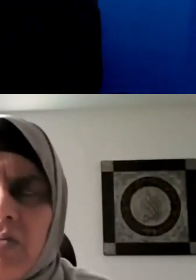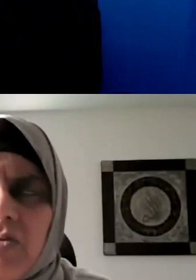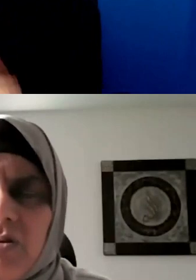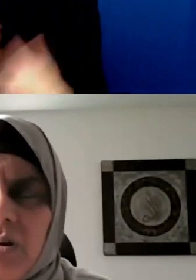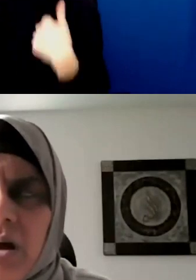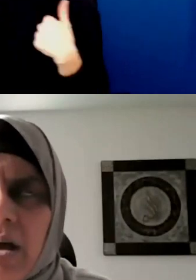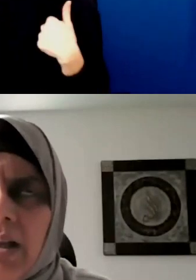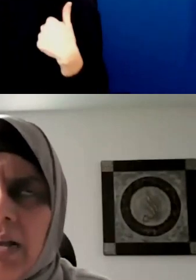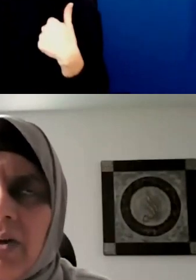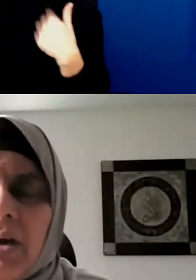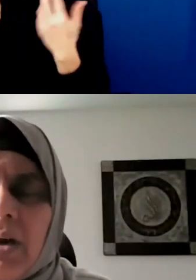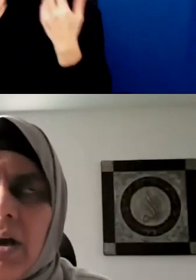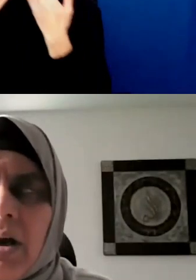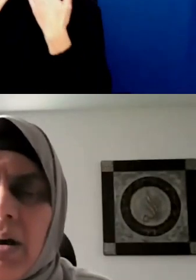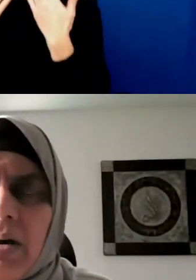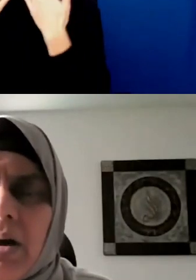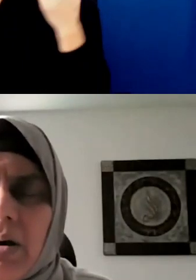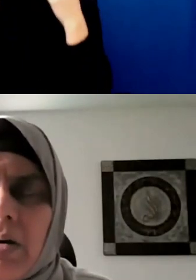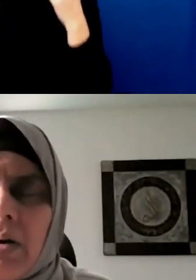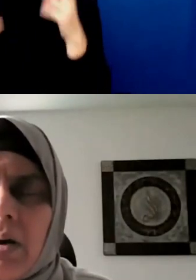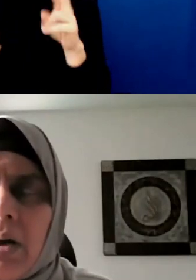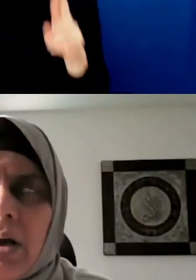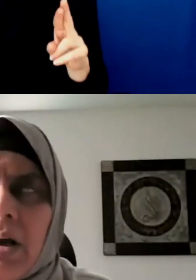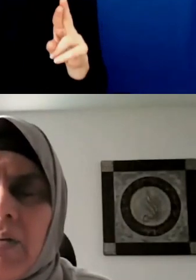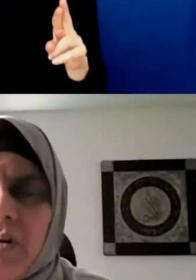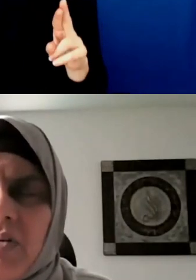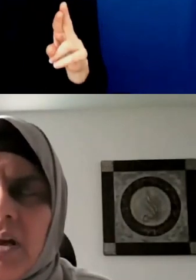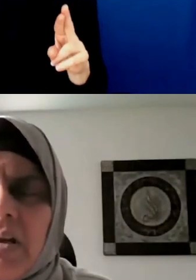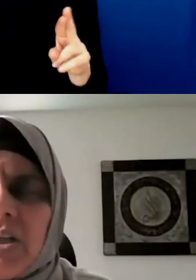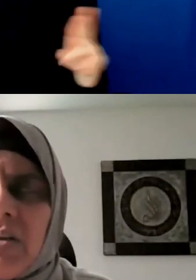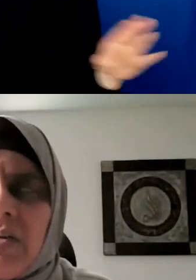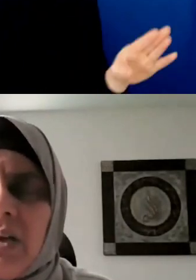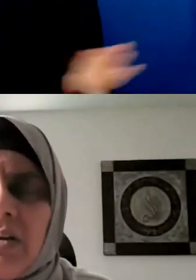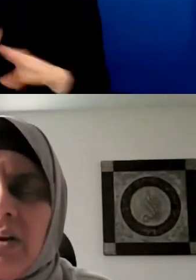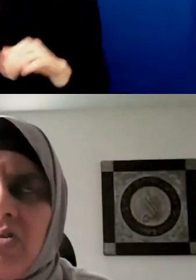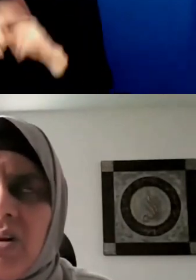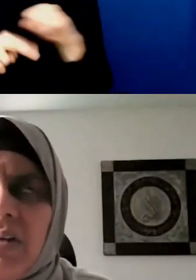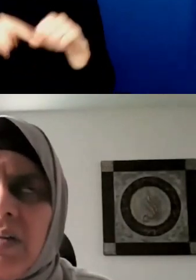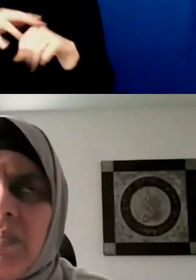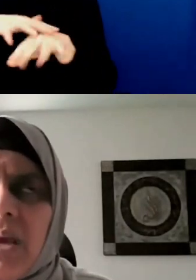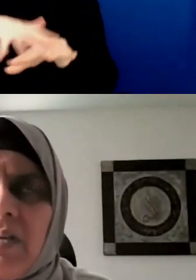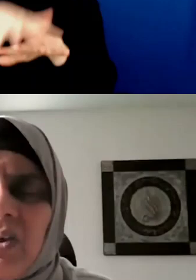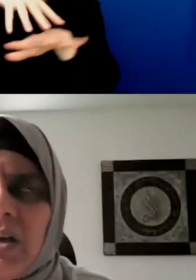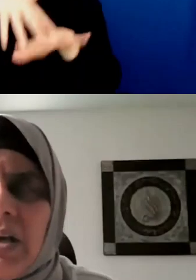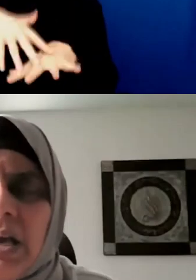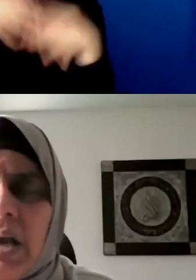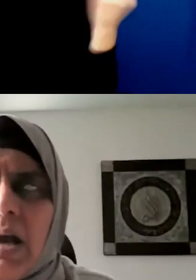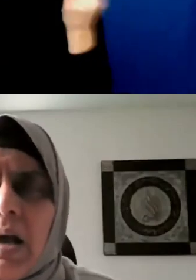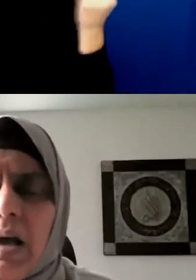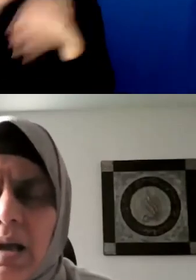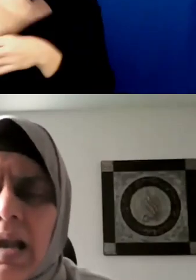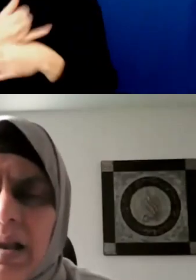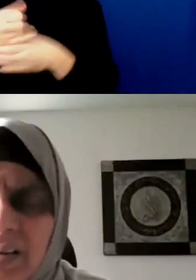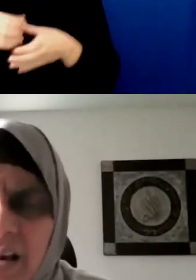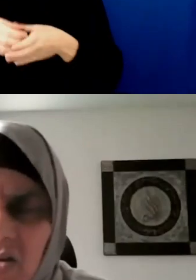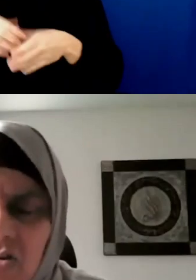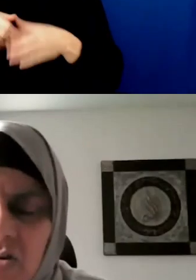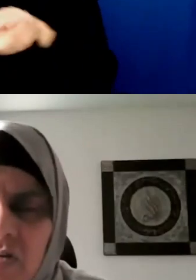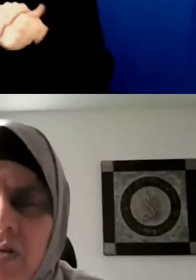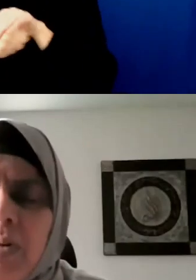sommes énormément reconnaissants envers les Premières Nations sur l'Île de la Tortue,